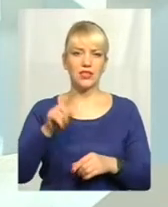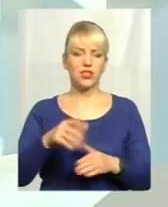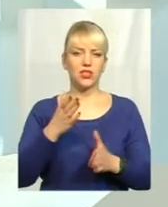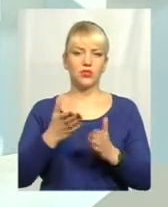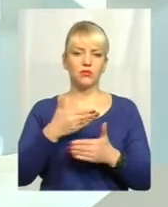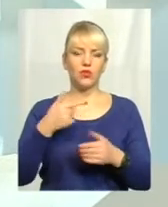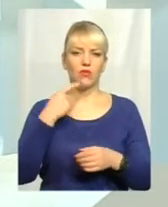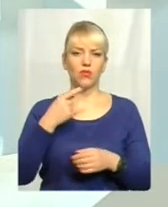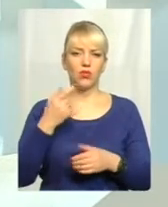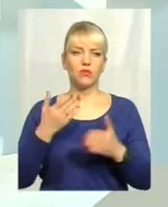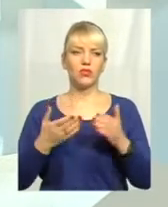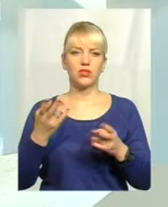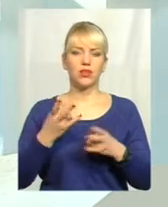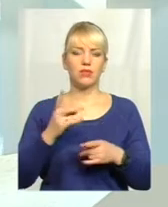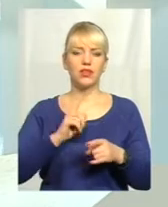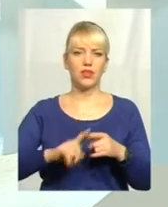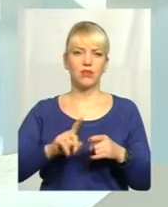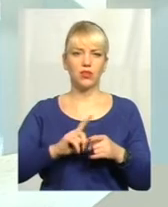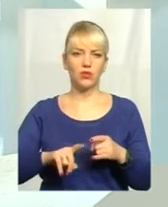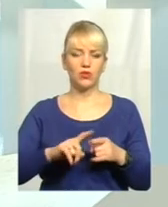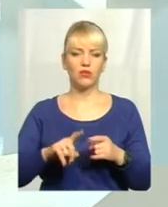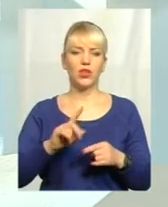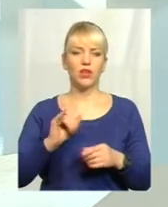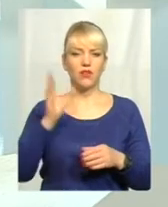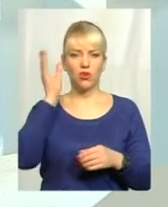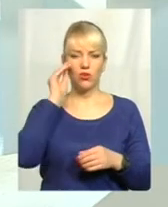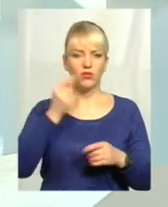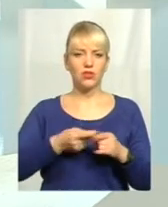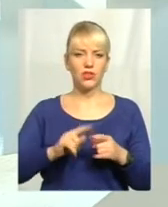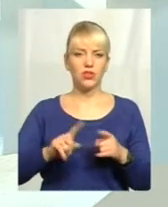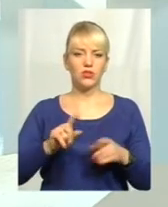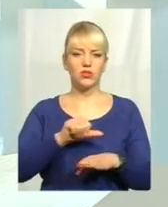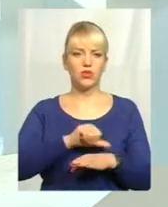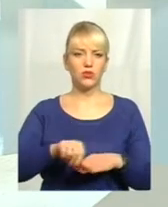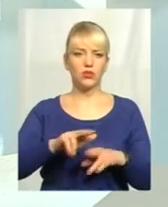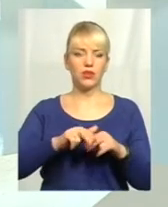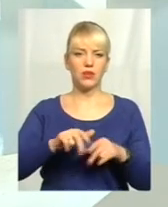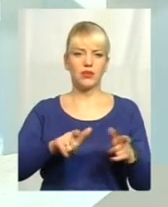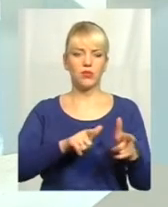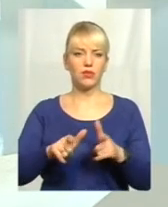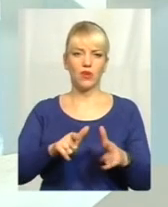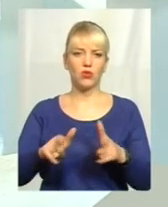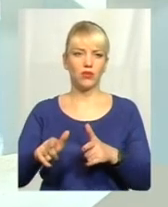говоримо, коли особі треба терміново, і, враховуючи те, що закордонний паспорт виготовляється,